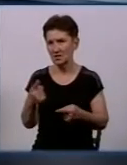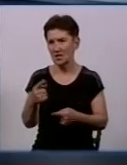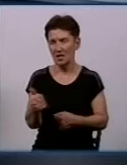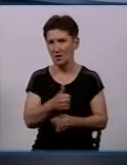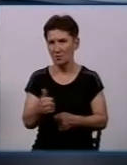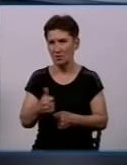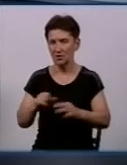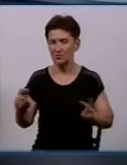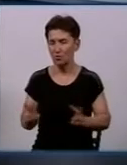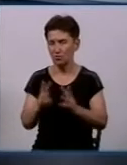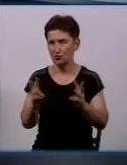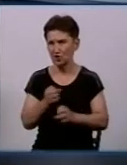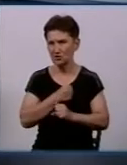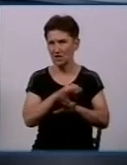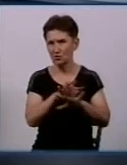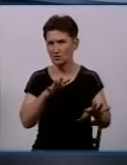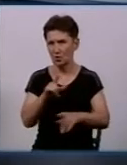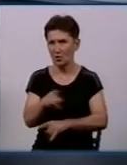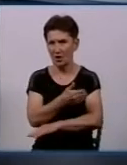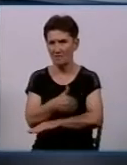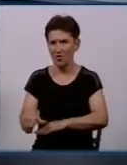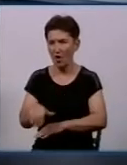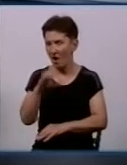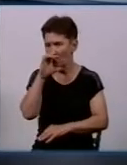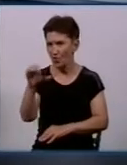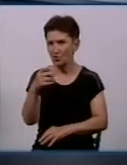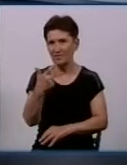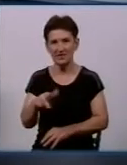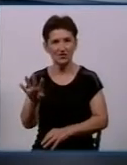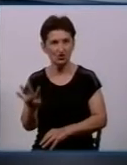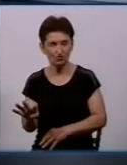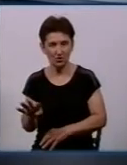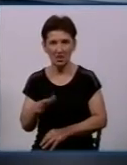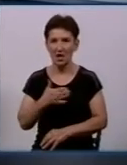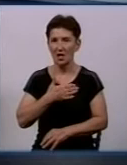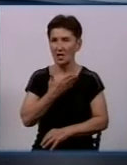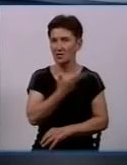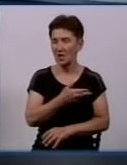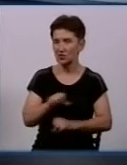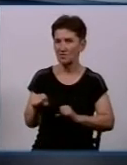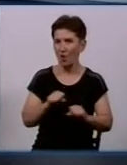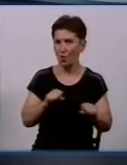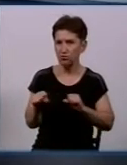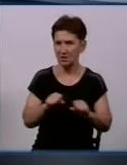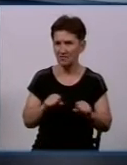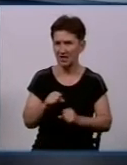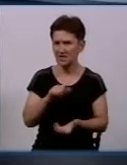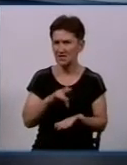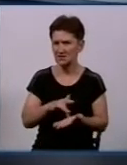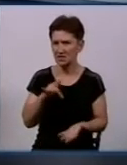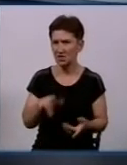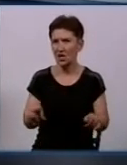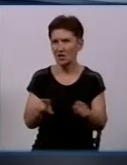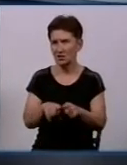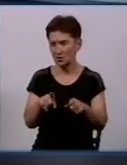-пожежно-рятувального загону, який знаходиться на вулиці Волкова, 34. Можуть звернутися до нашого управління, оперативно-координаційного центру. І також